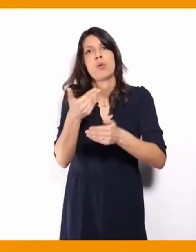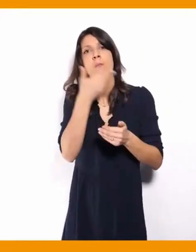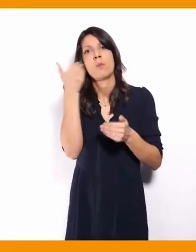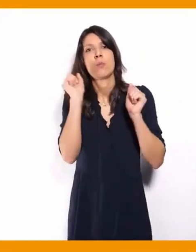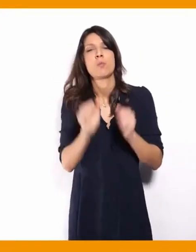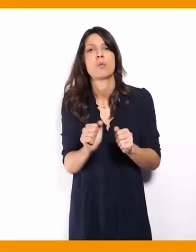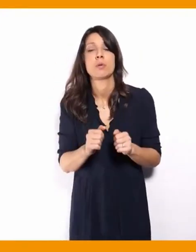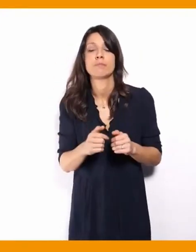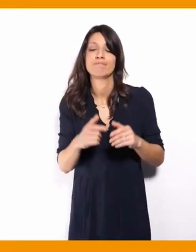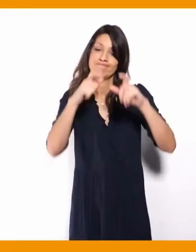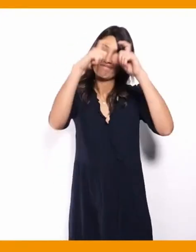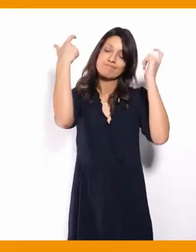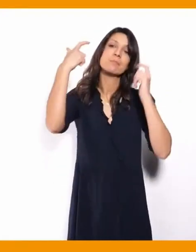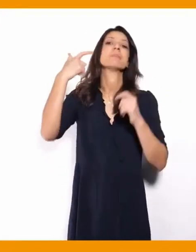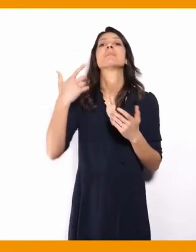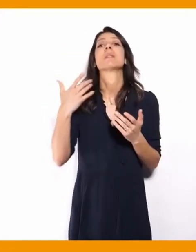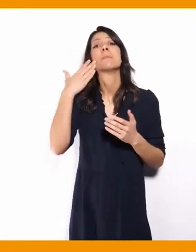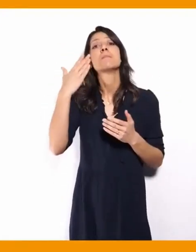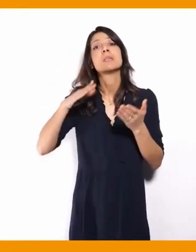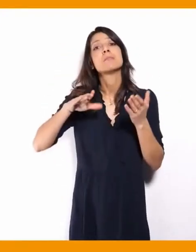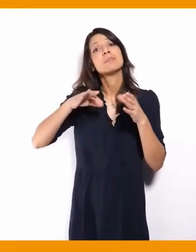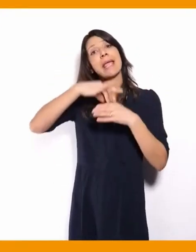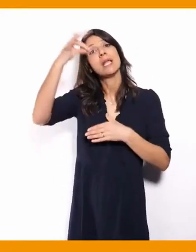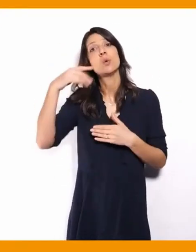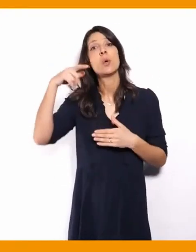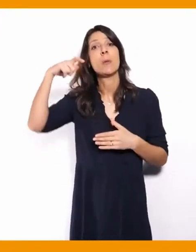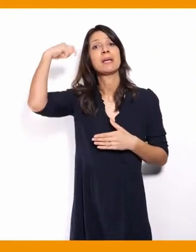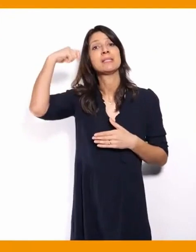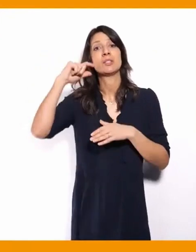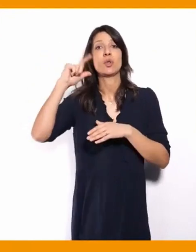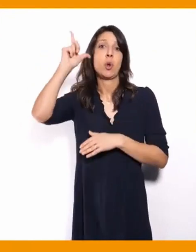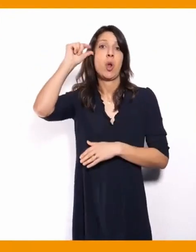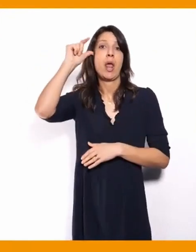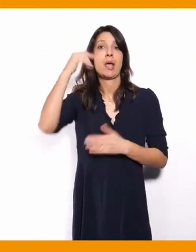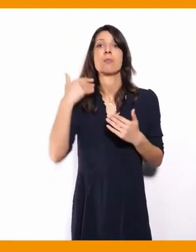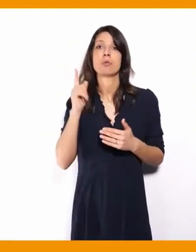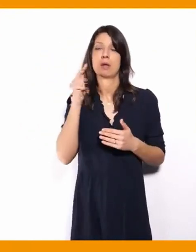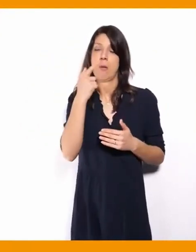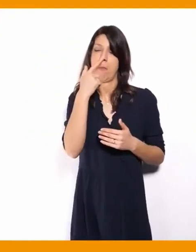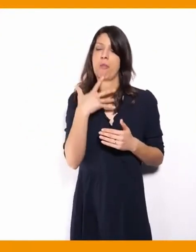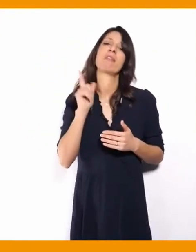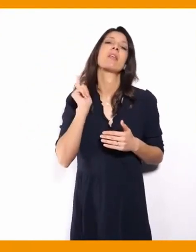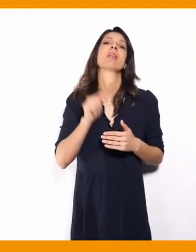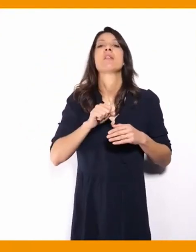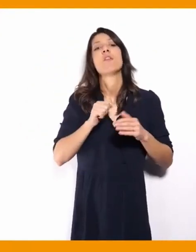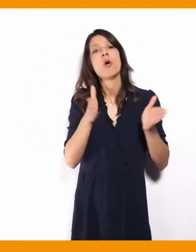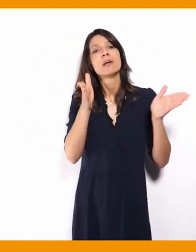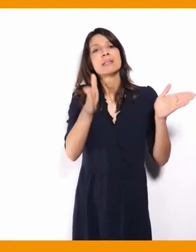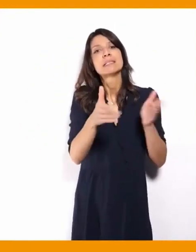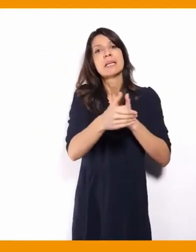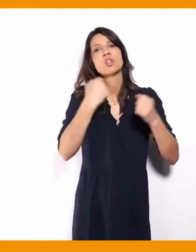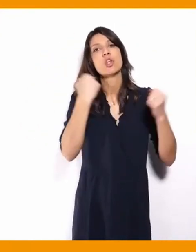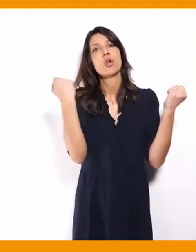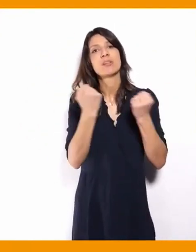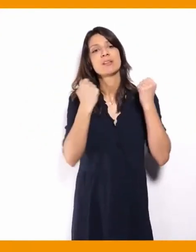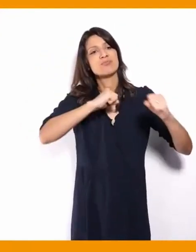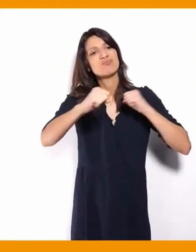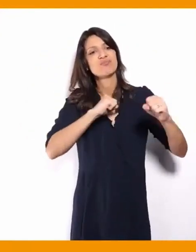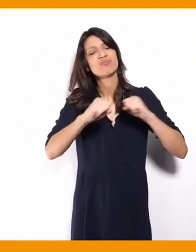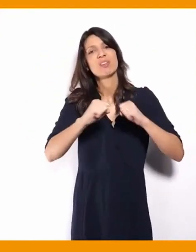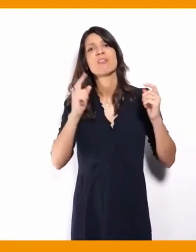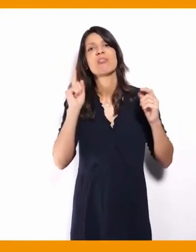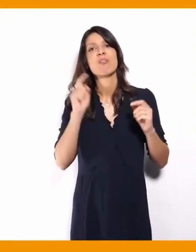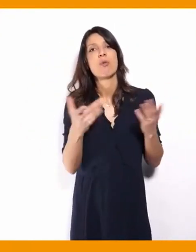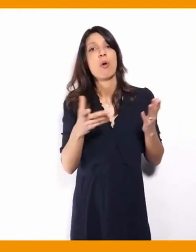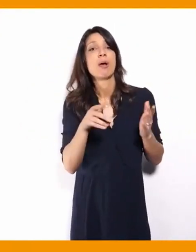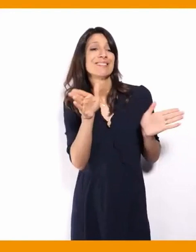que présidente de la République, je pense qu'il faut faire bouger aussi tout un secteur d'activité qui est le secteur du numérique, qui doit être